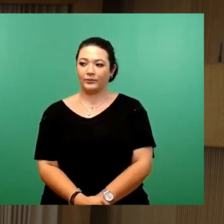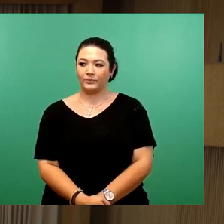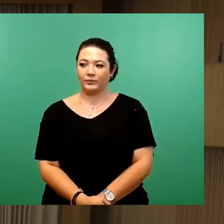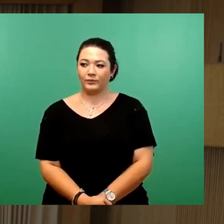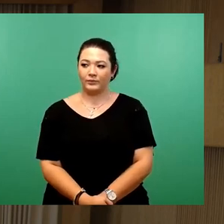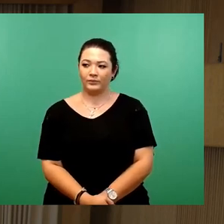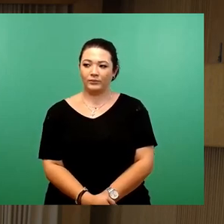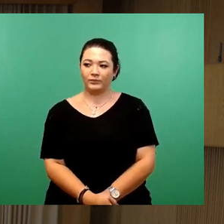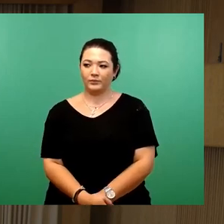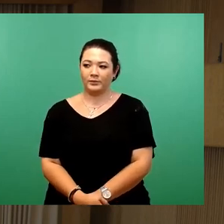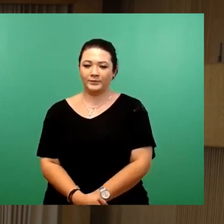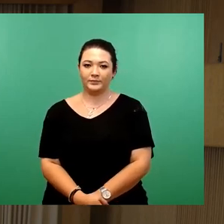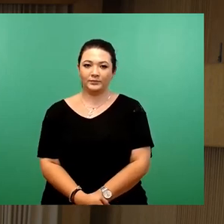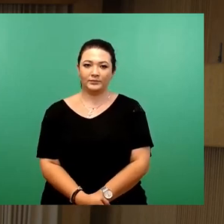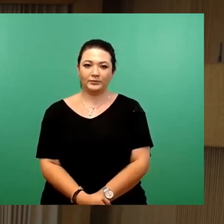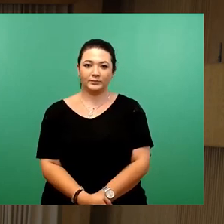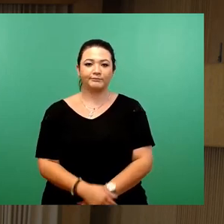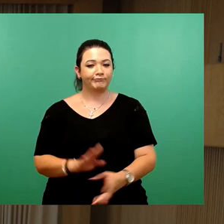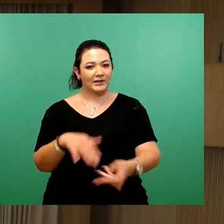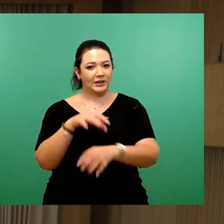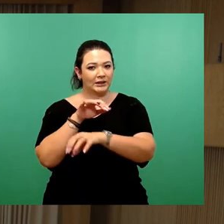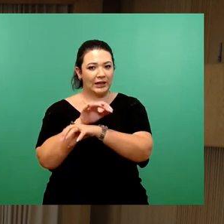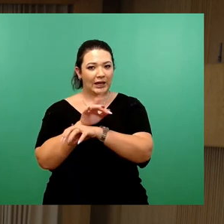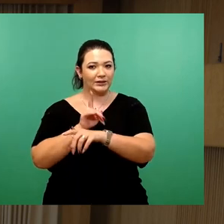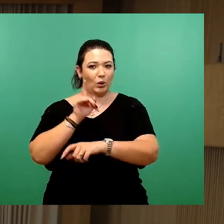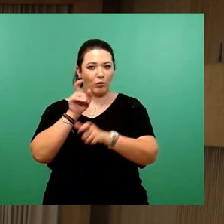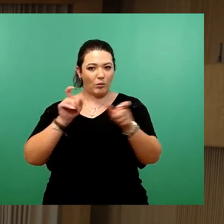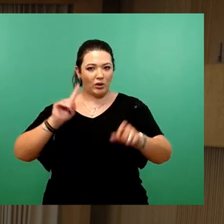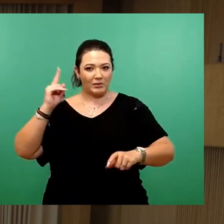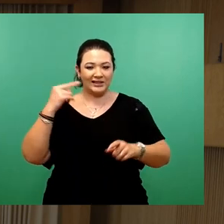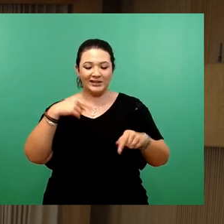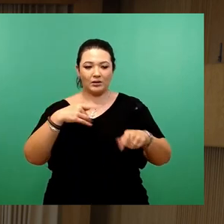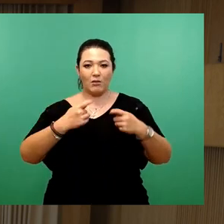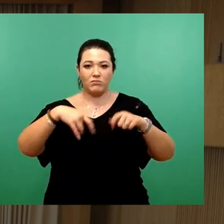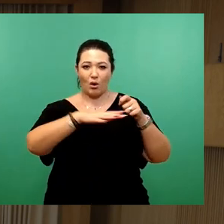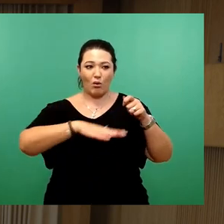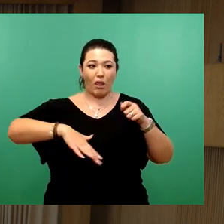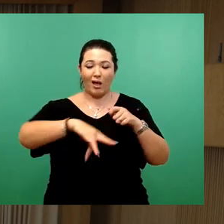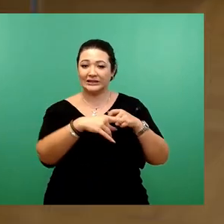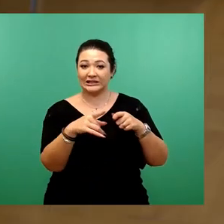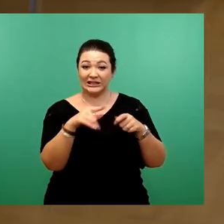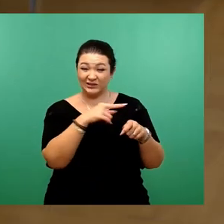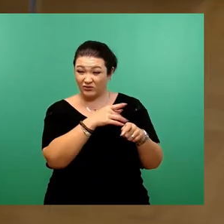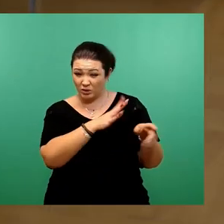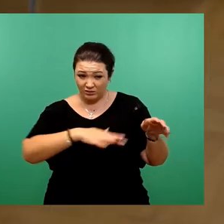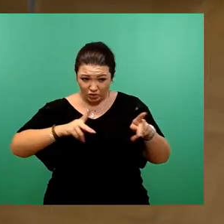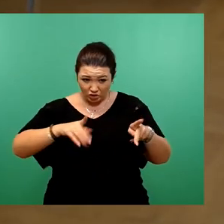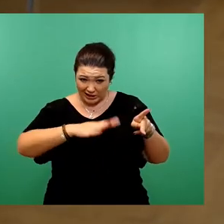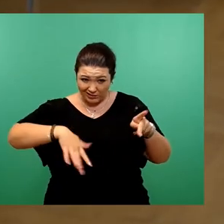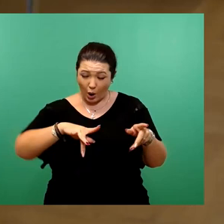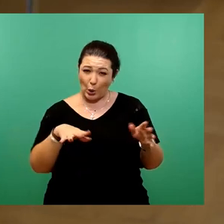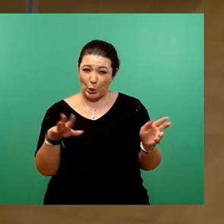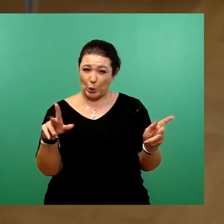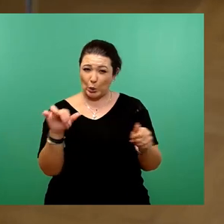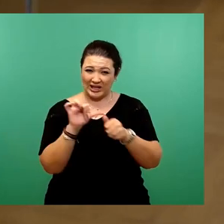Sehr geehrter Herr Oberbürgermeister, Bauland ist in unserer Stadt knapp und es wird auch sehr schleppend